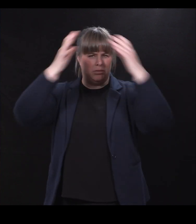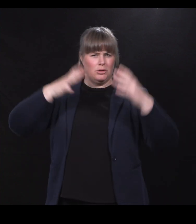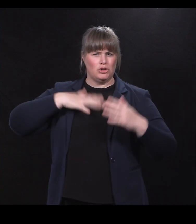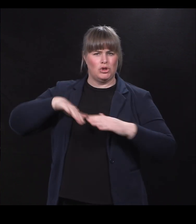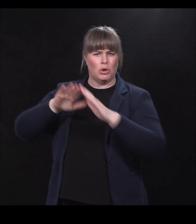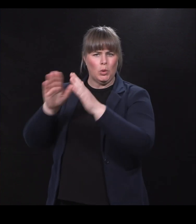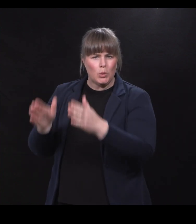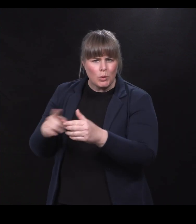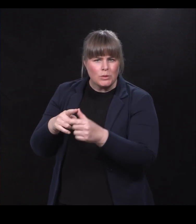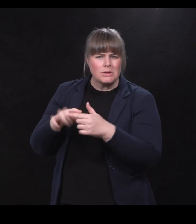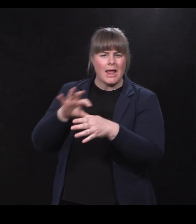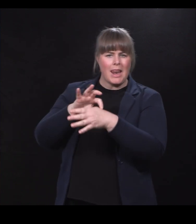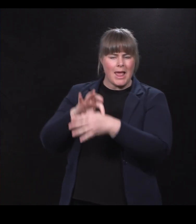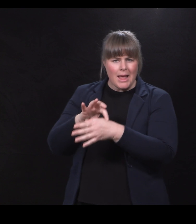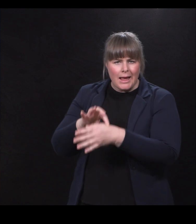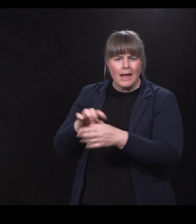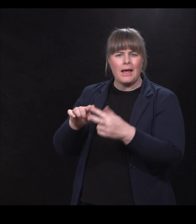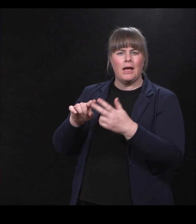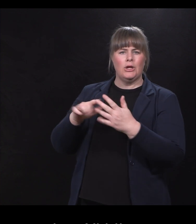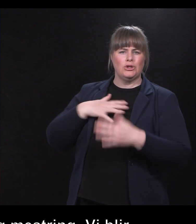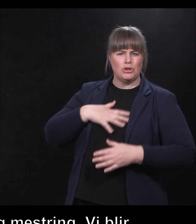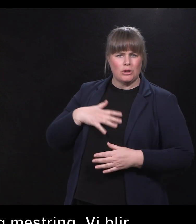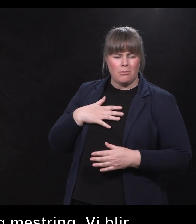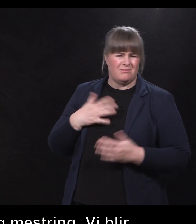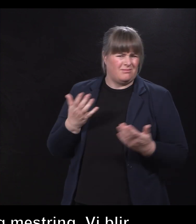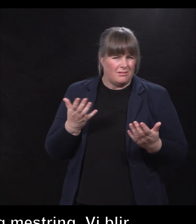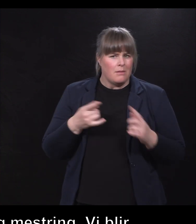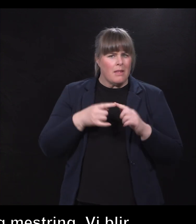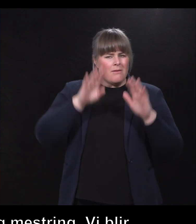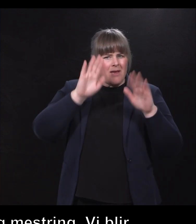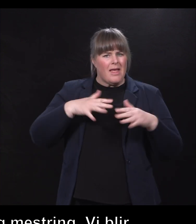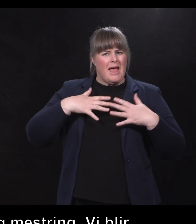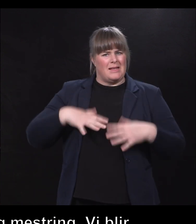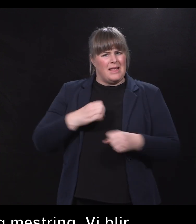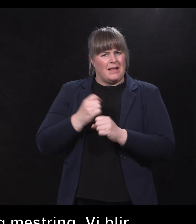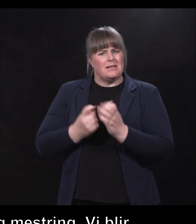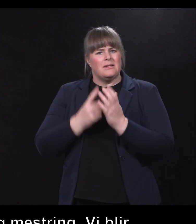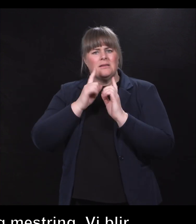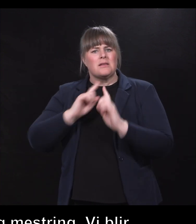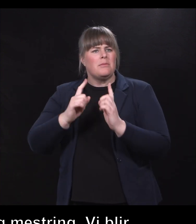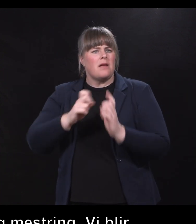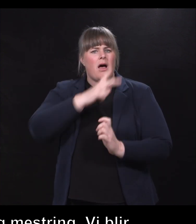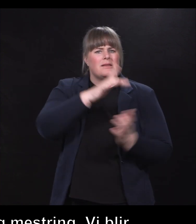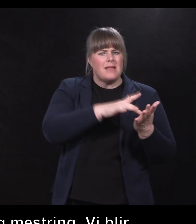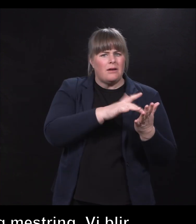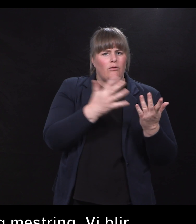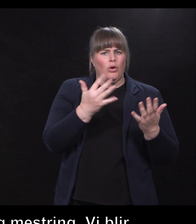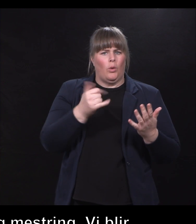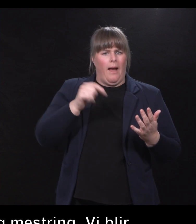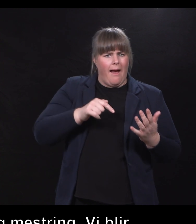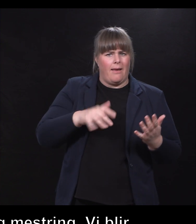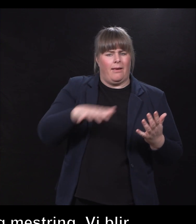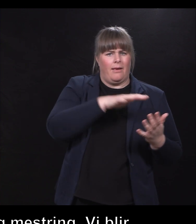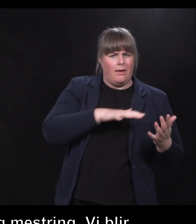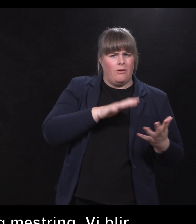sykdom. Og så vet vi jo det at helse, det skapes jo et helt annet sted. Og det er jo på denne arenaen, ved å delta